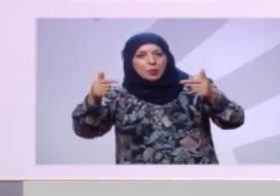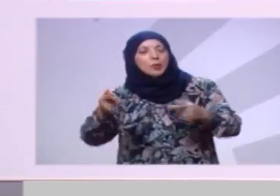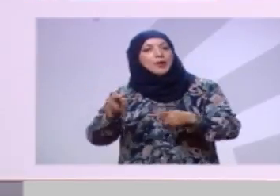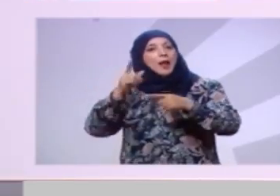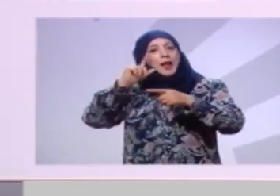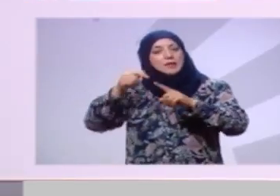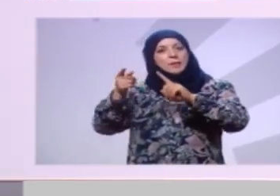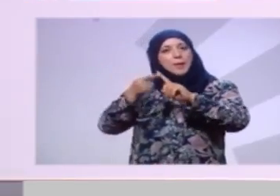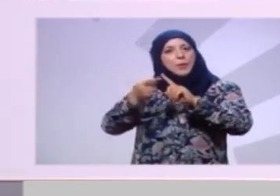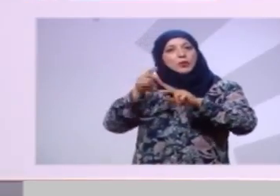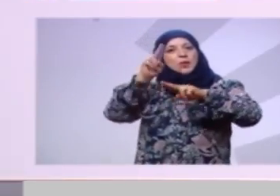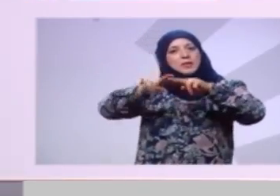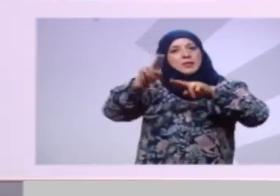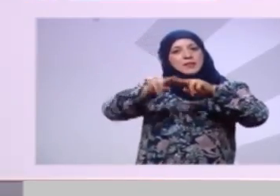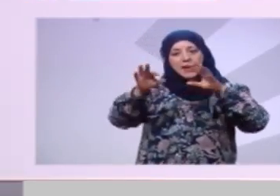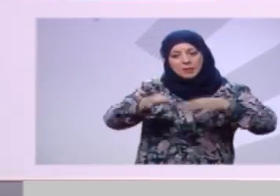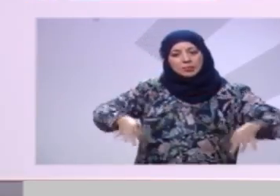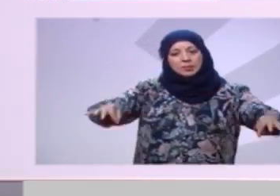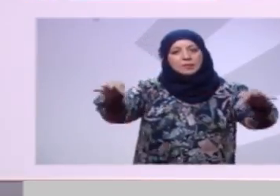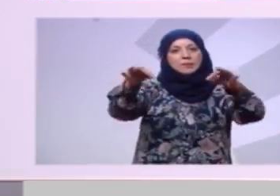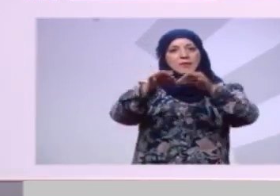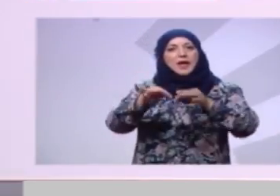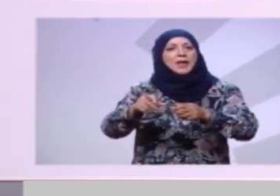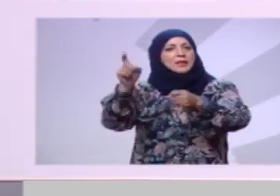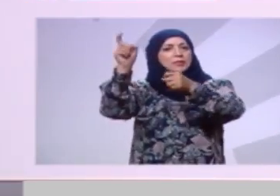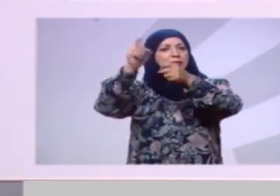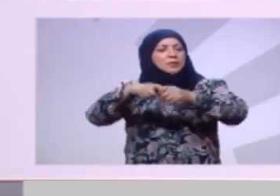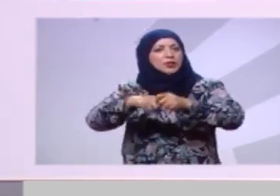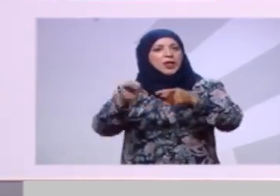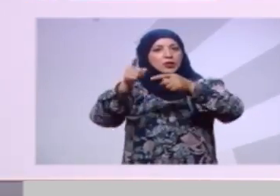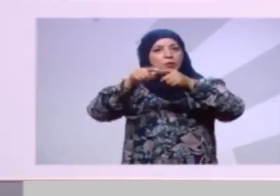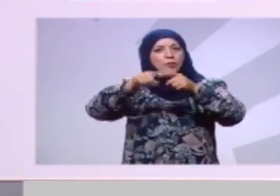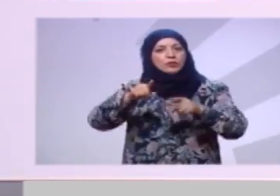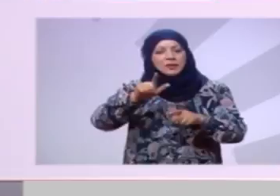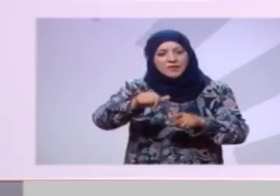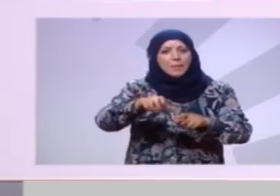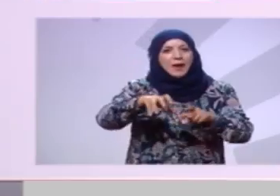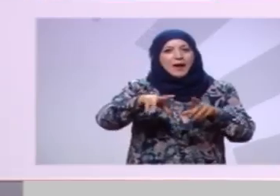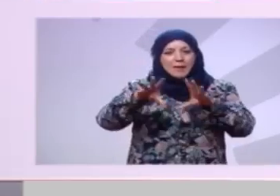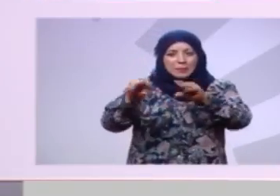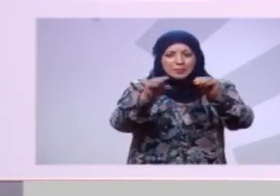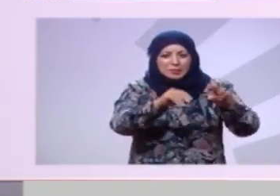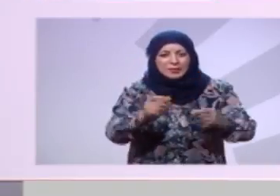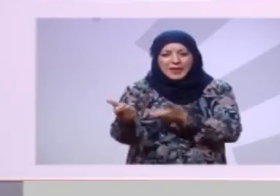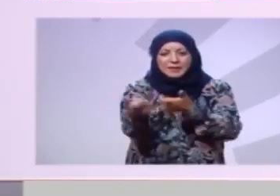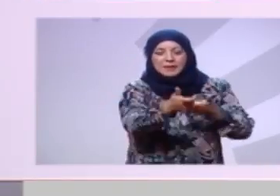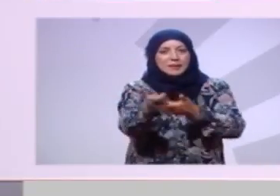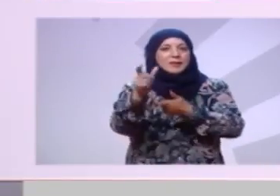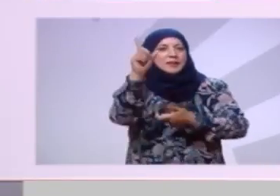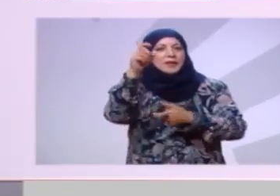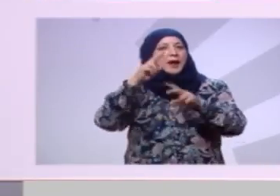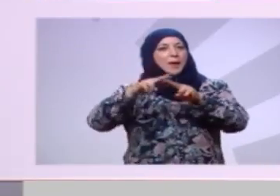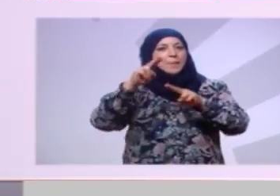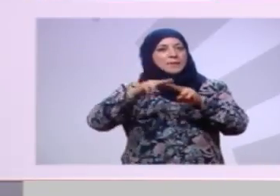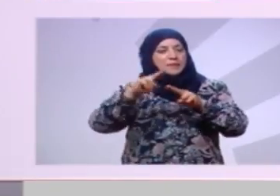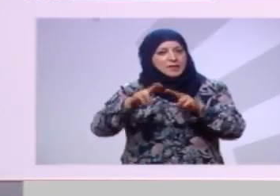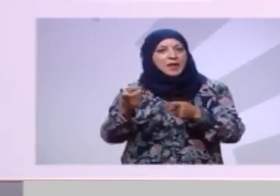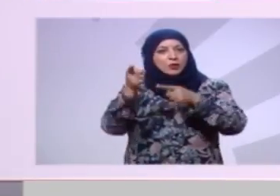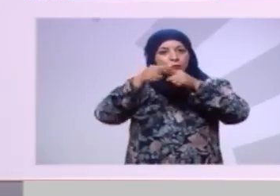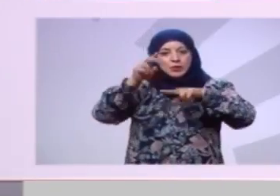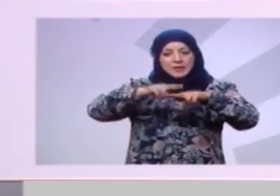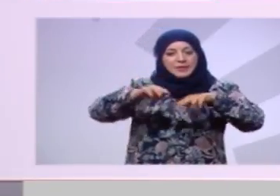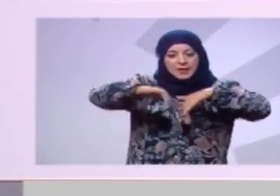تسويط على وغاية أراضي الشرعية ثم يخلق منطقة سقوية أخرى وتحصيل أميرة تحتية لمسالك